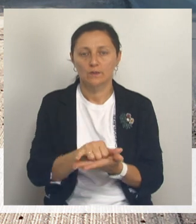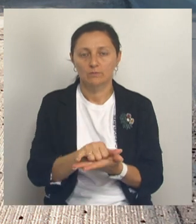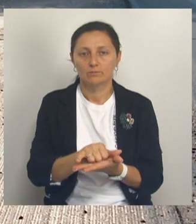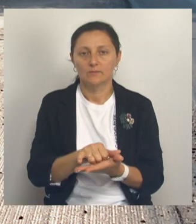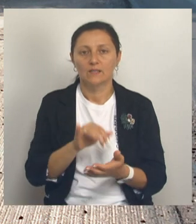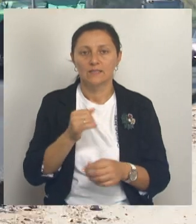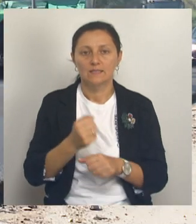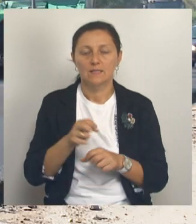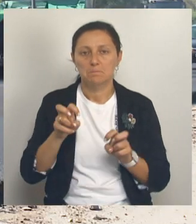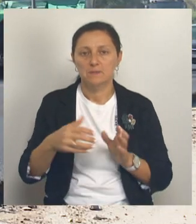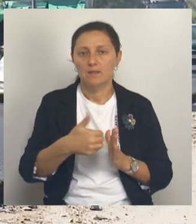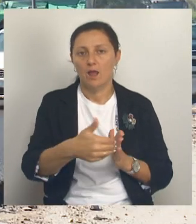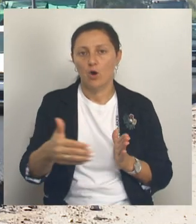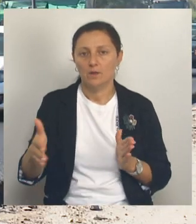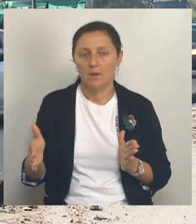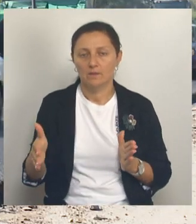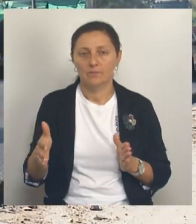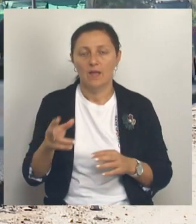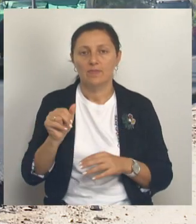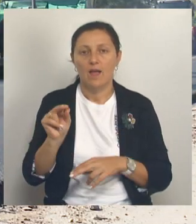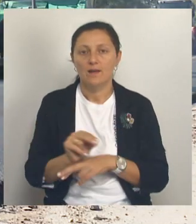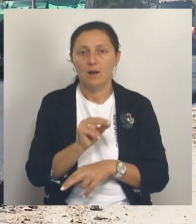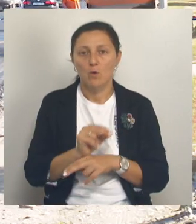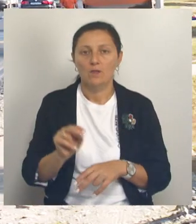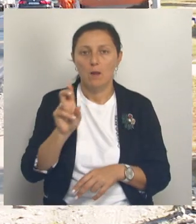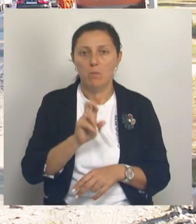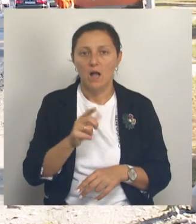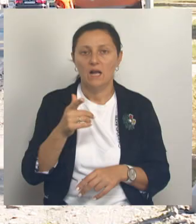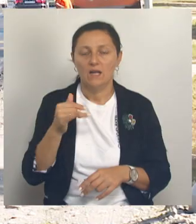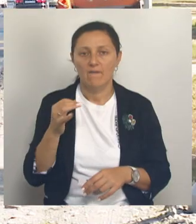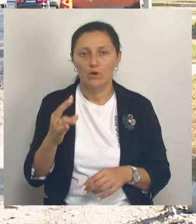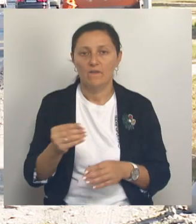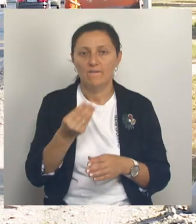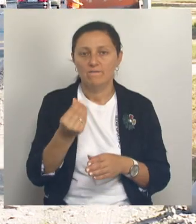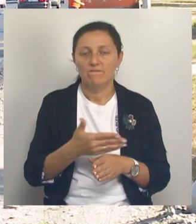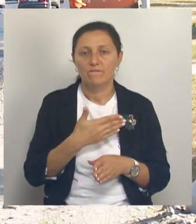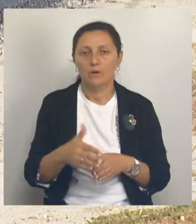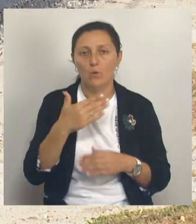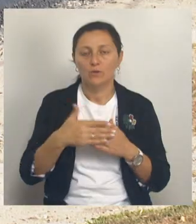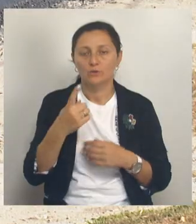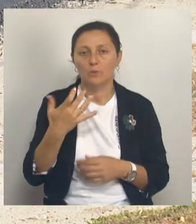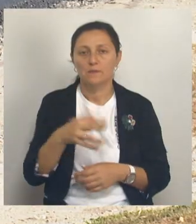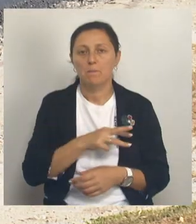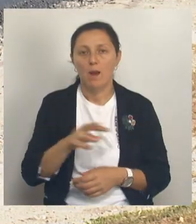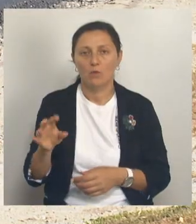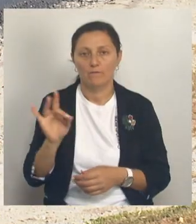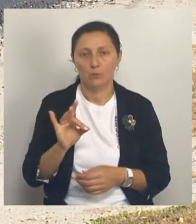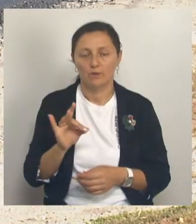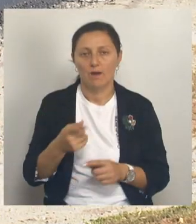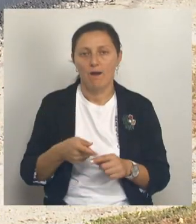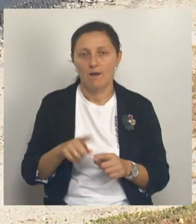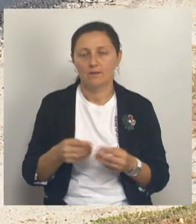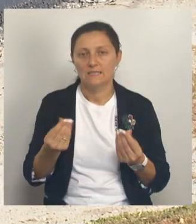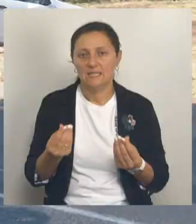и заездные карманы. На ремонт отрезка трассы Белгород-Грайлоран-Козинка выделили более 150 миллионов рублей. Это